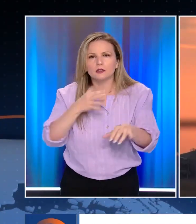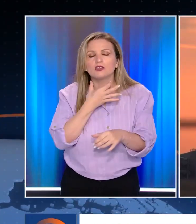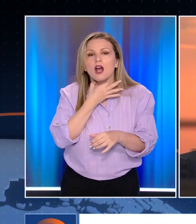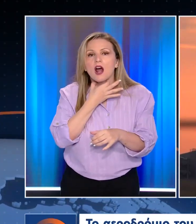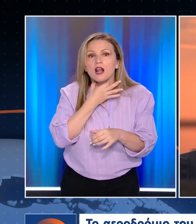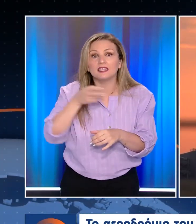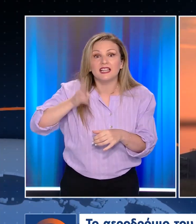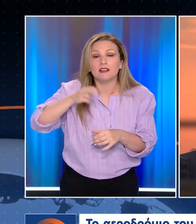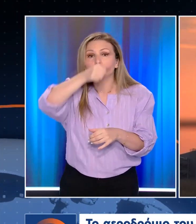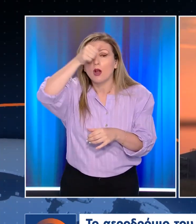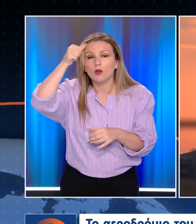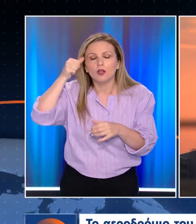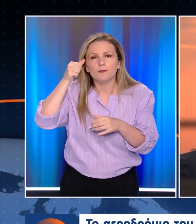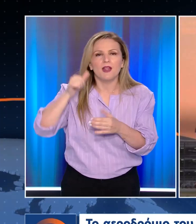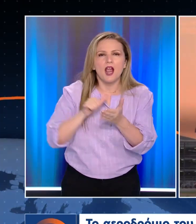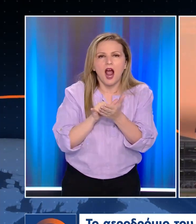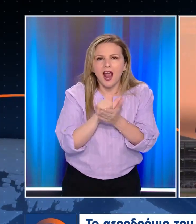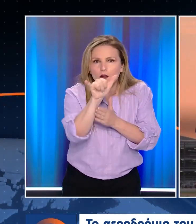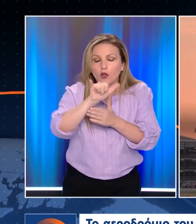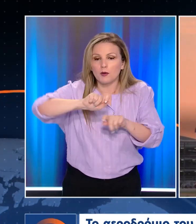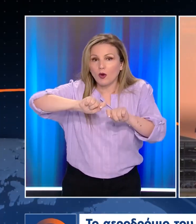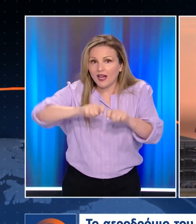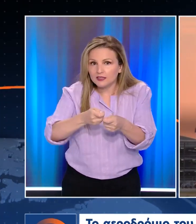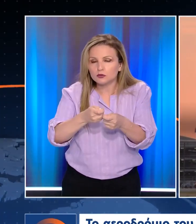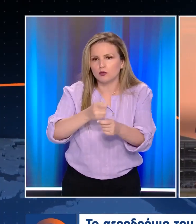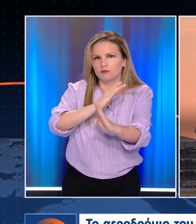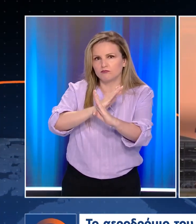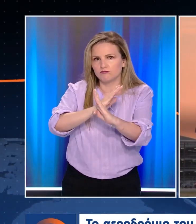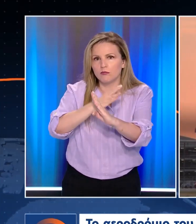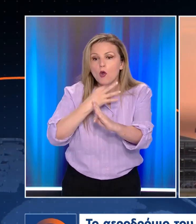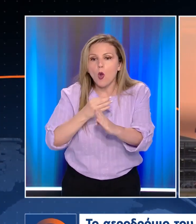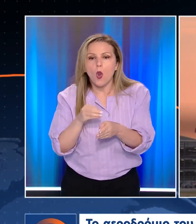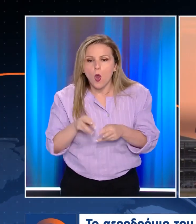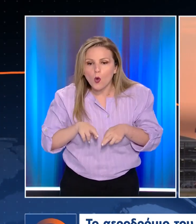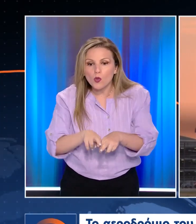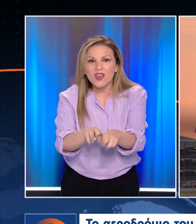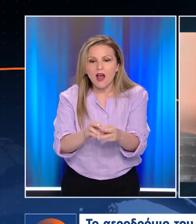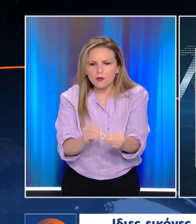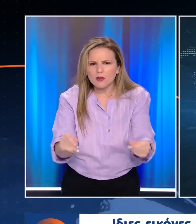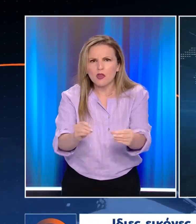Το αεροδρόμιο του Λιούτον αναγκάστηκε να κλείσει για μερικές ώρες αφού η ζέστη είχε λιώσει σημεία στο διάδρομο προσγείωσης.